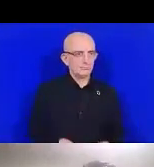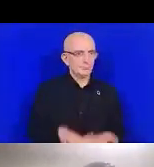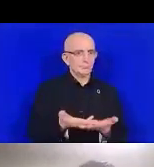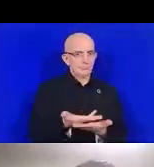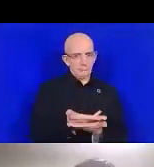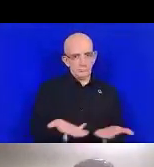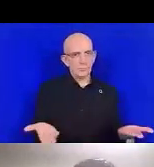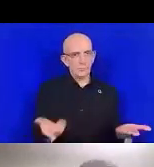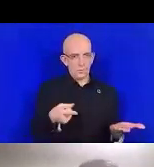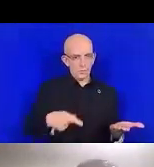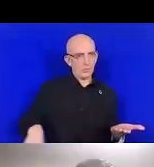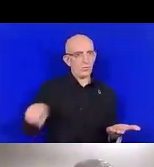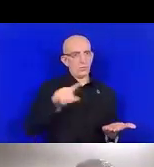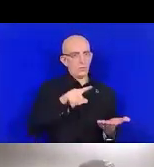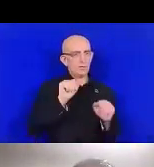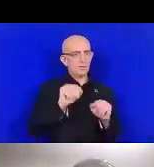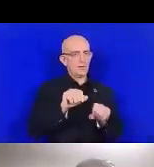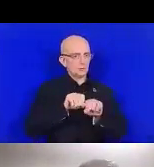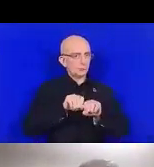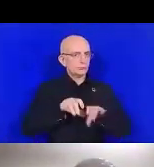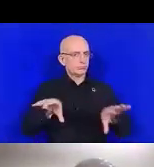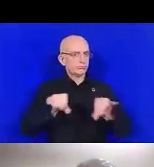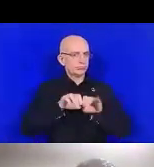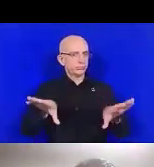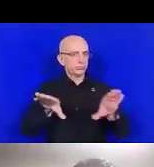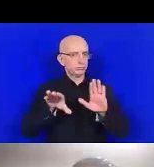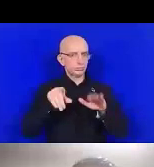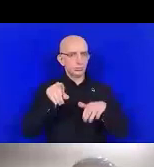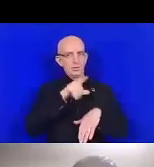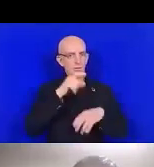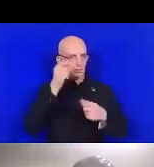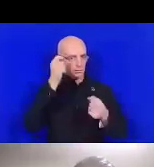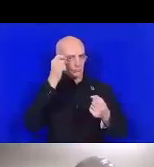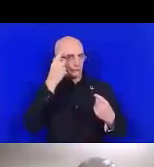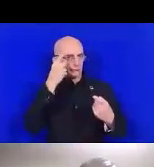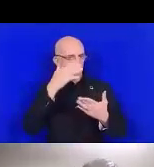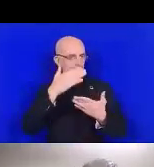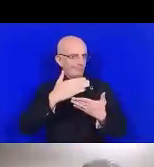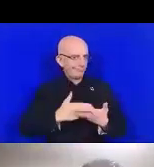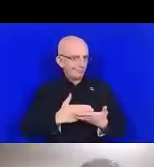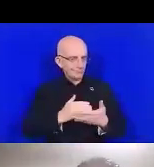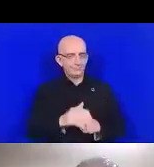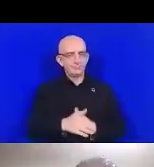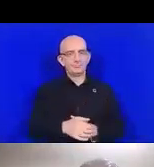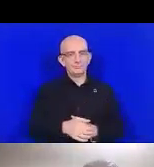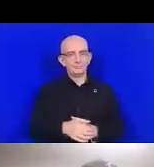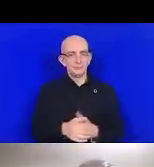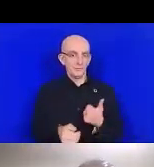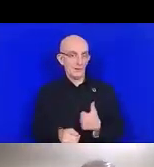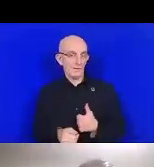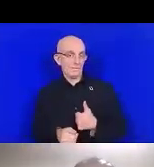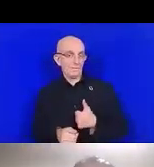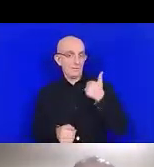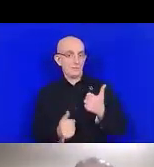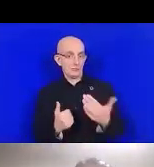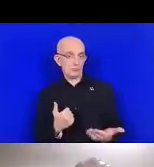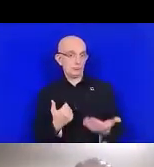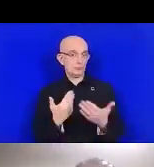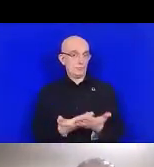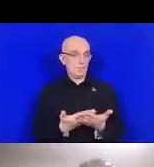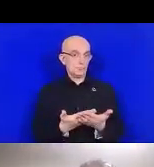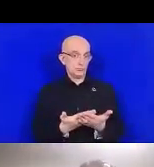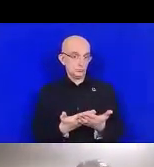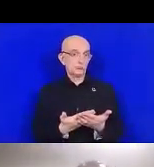processus. Alors, la première recommandation doit donc être articulée autour de l'administration centrale, des